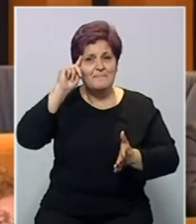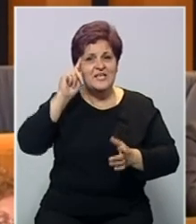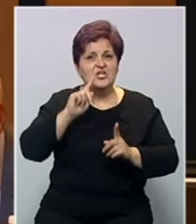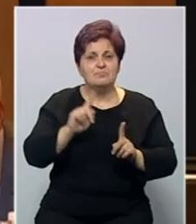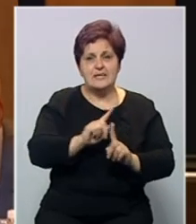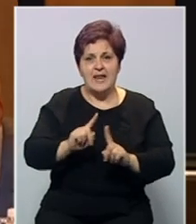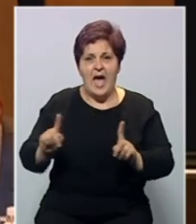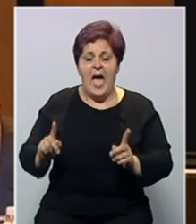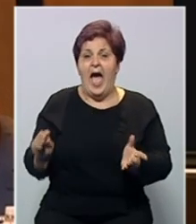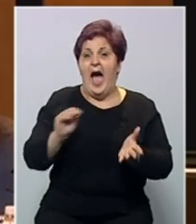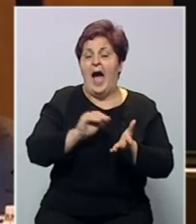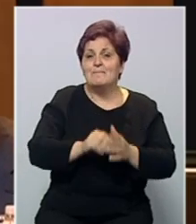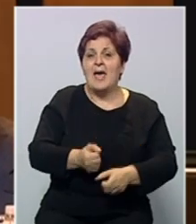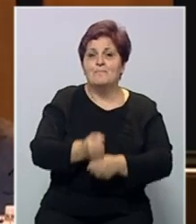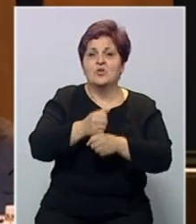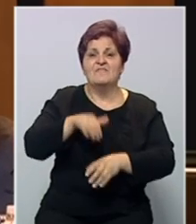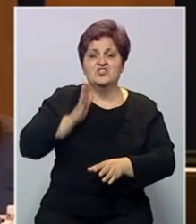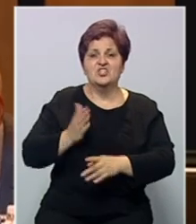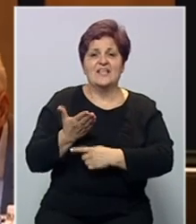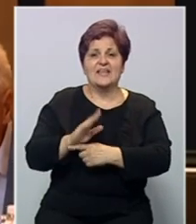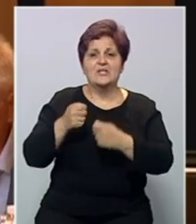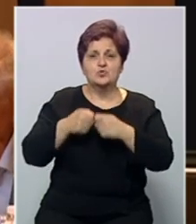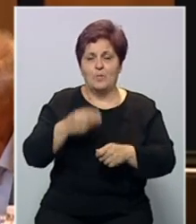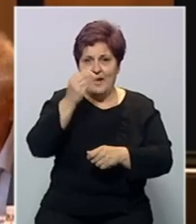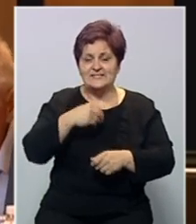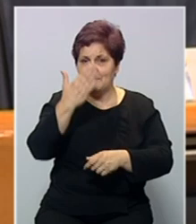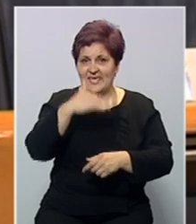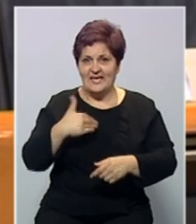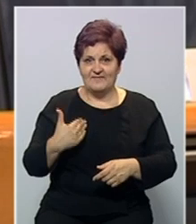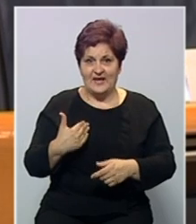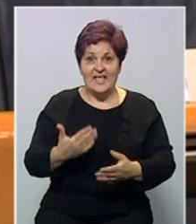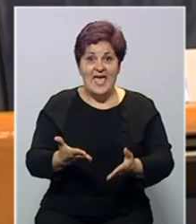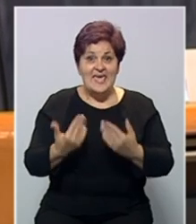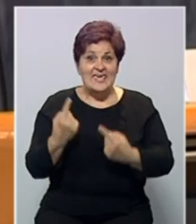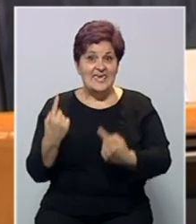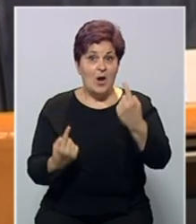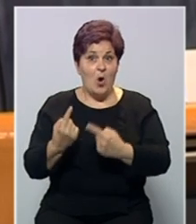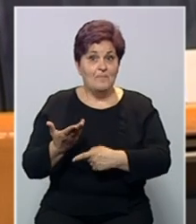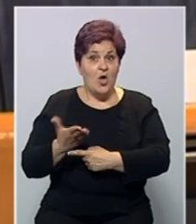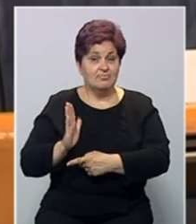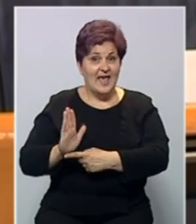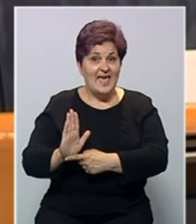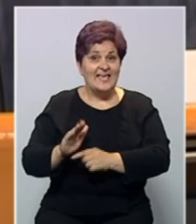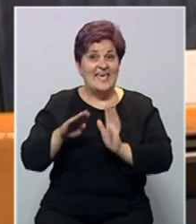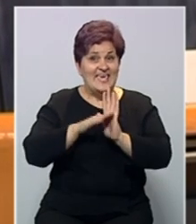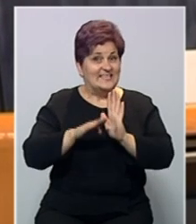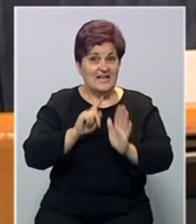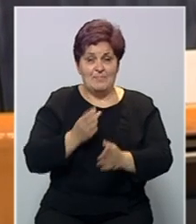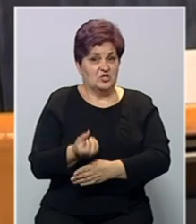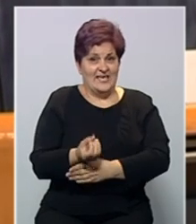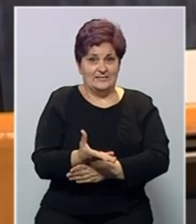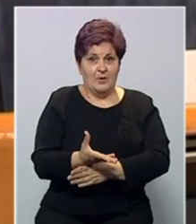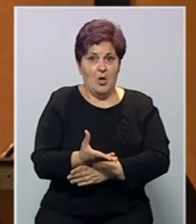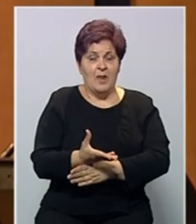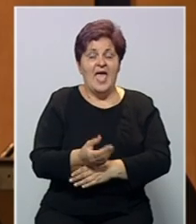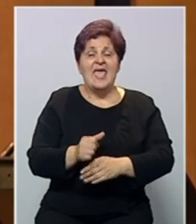podijeljena. Amandman je podržala većina delegata iz kluba Srba i Hrvata. Iako pojedini delegati smatraju da je zakon neprovodiv, iz